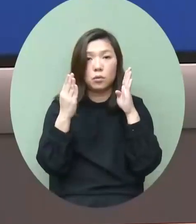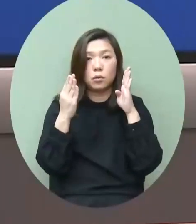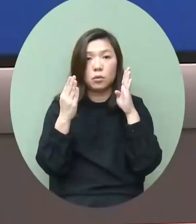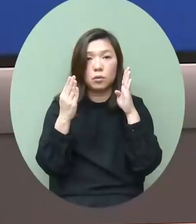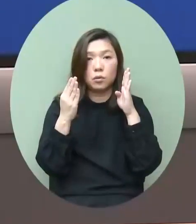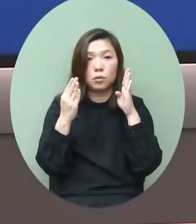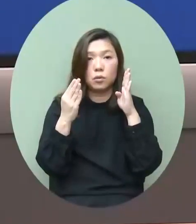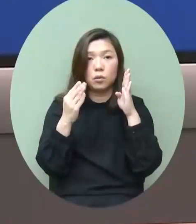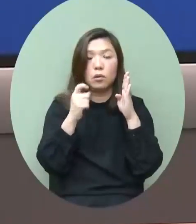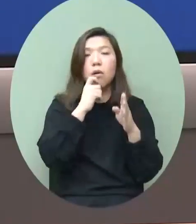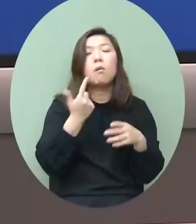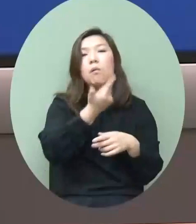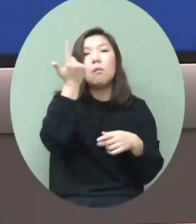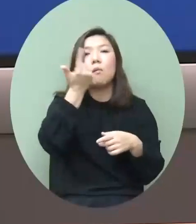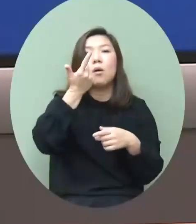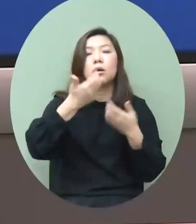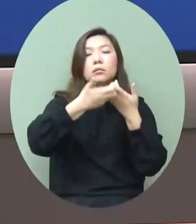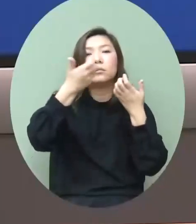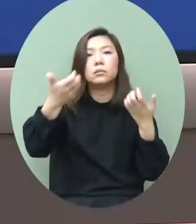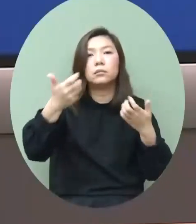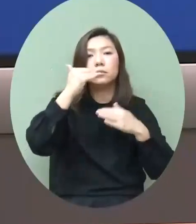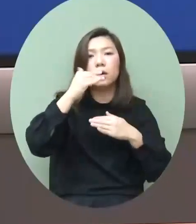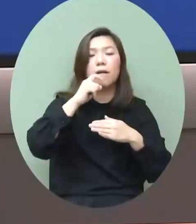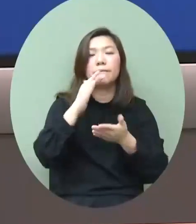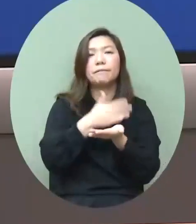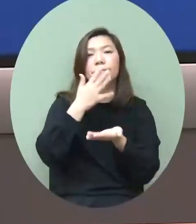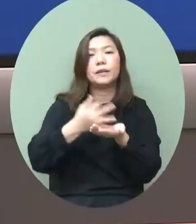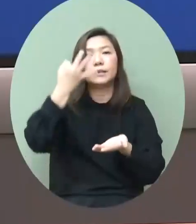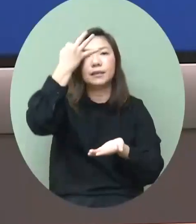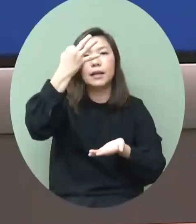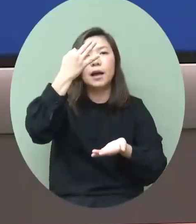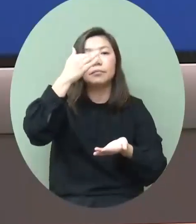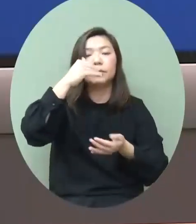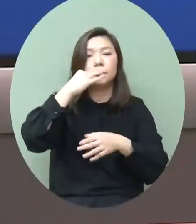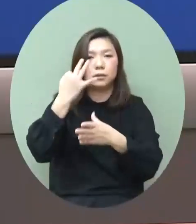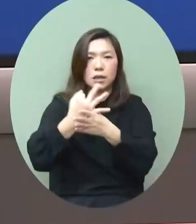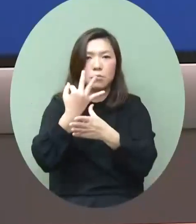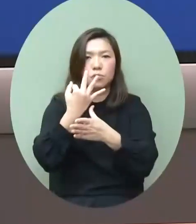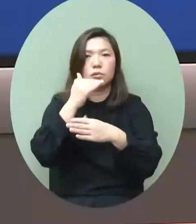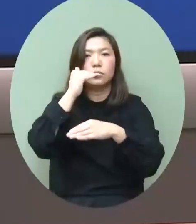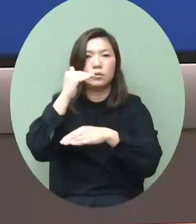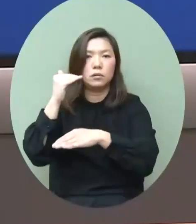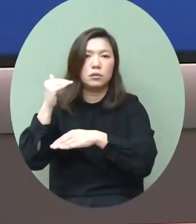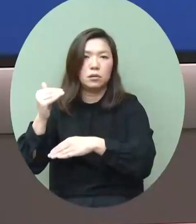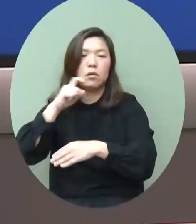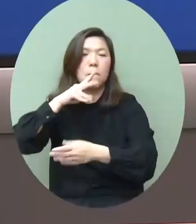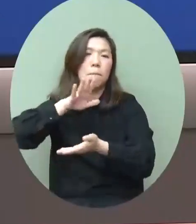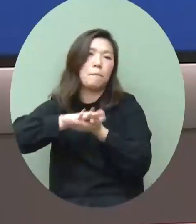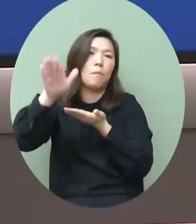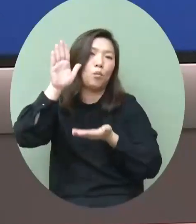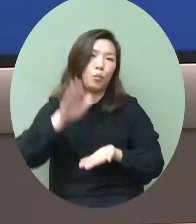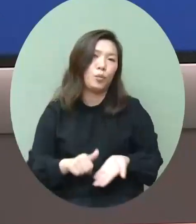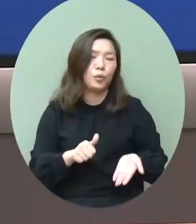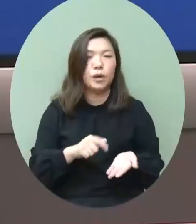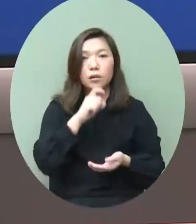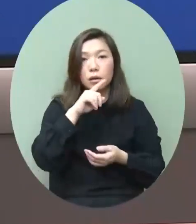大部分的社交距離措施就可以分三個階段三個月就逐步解除了去